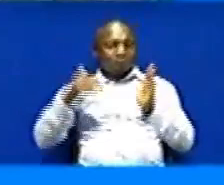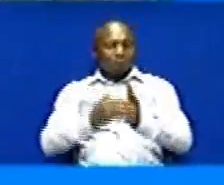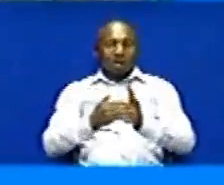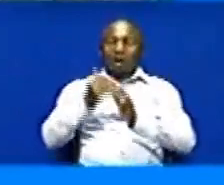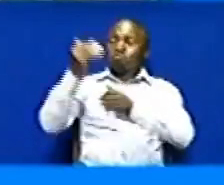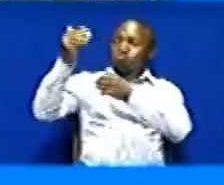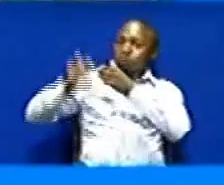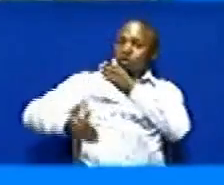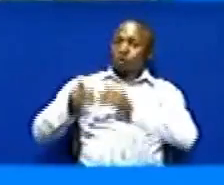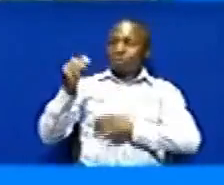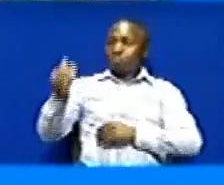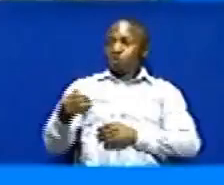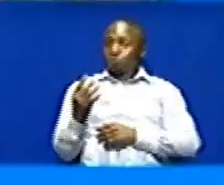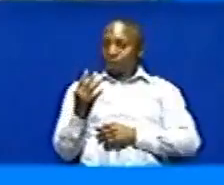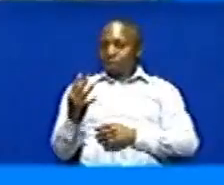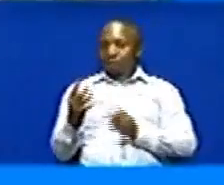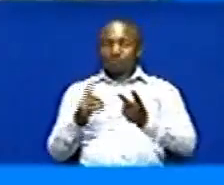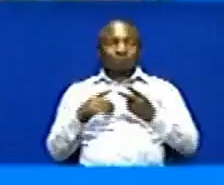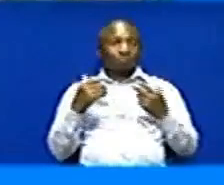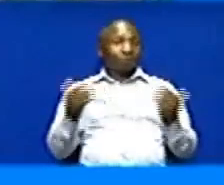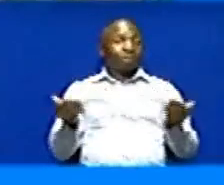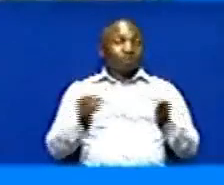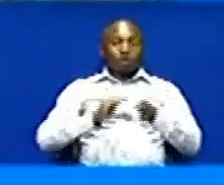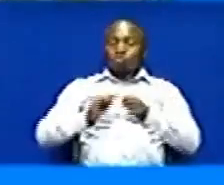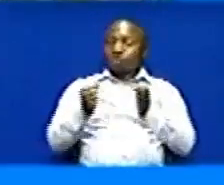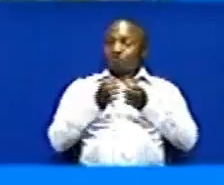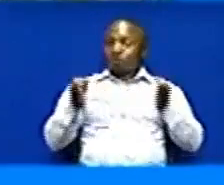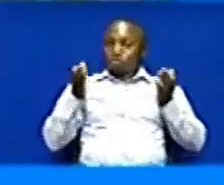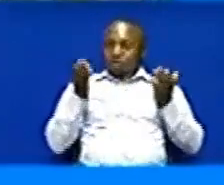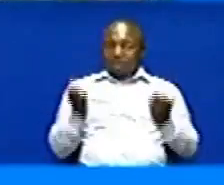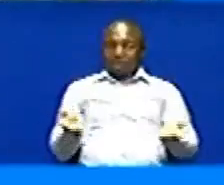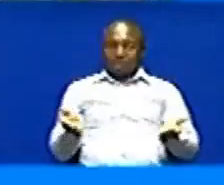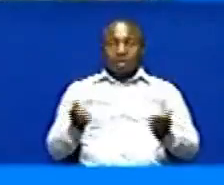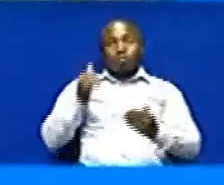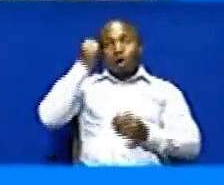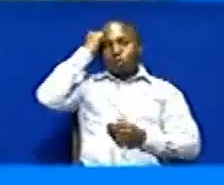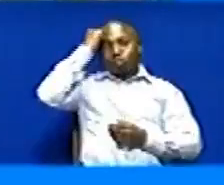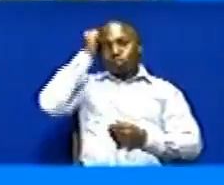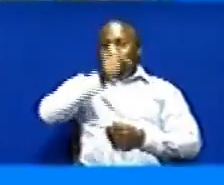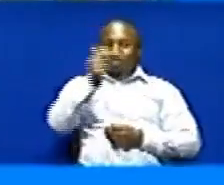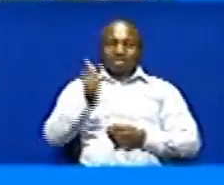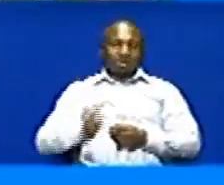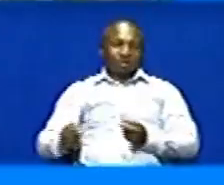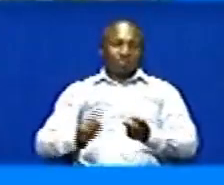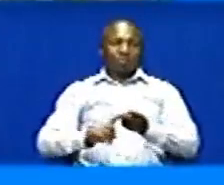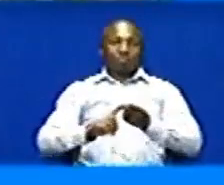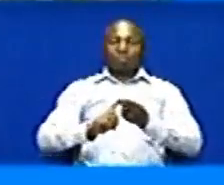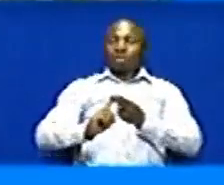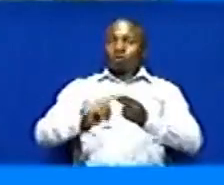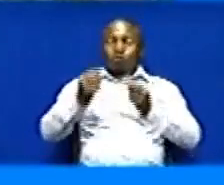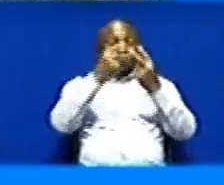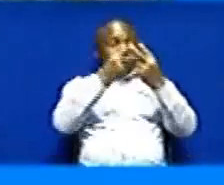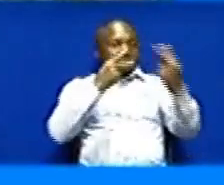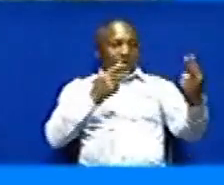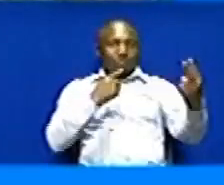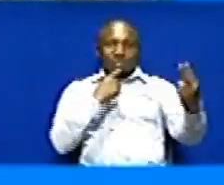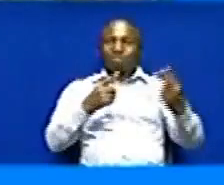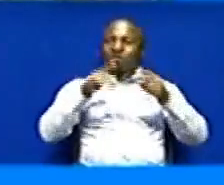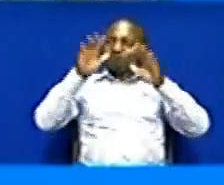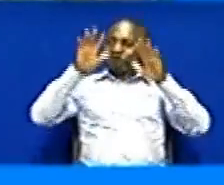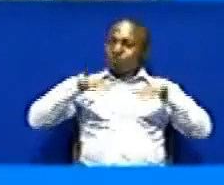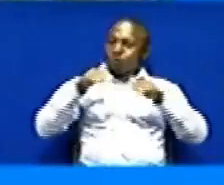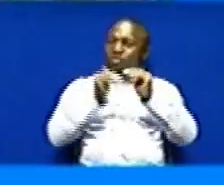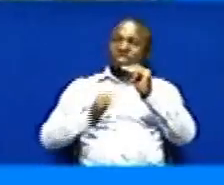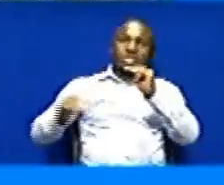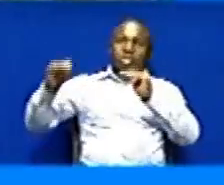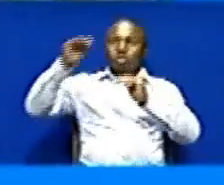mwishoni mamwezi wa nine Kwa hiyo ni chukwe fulusa hii kumbusha wa Tanzania Kwamba utabiri umesema mbuwa hizi ni zajuu ya